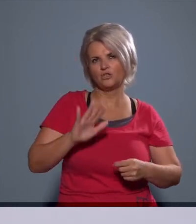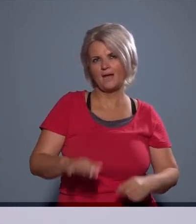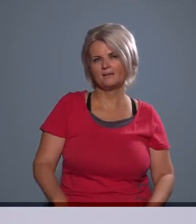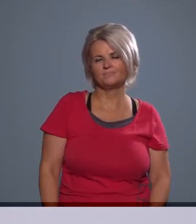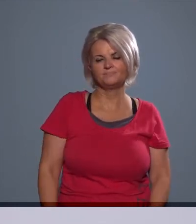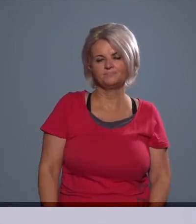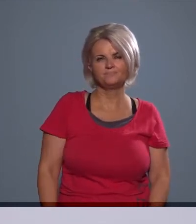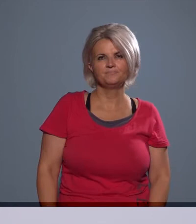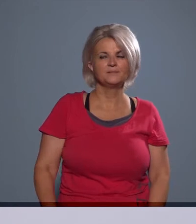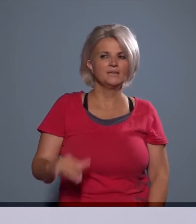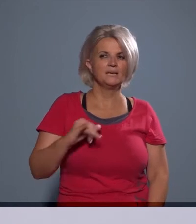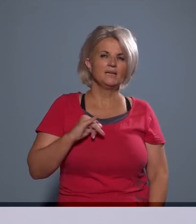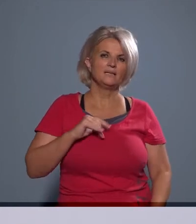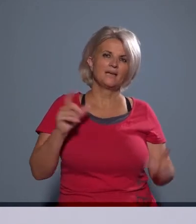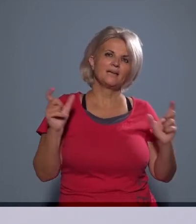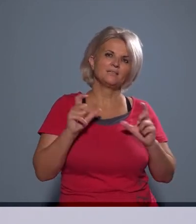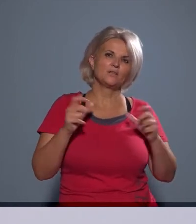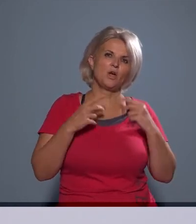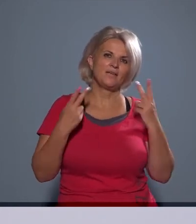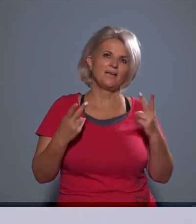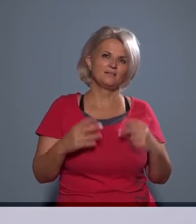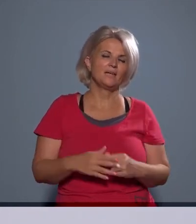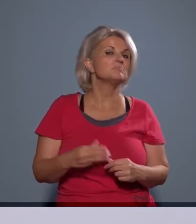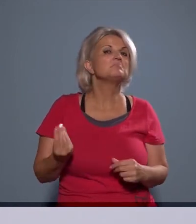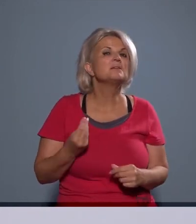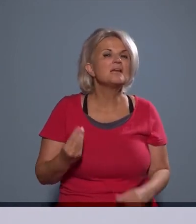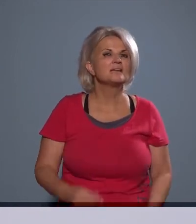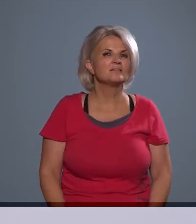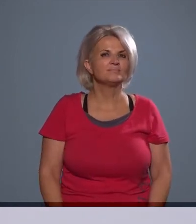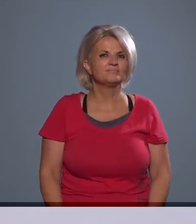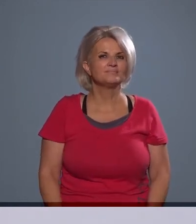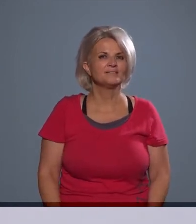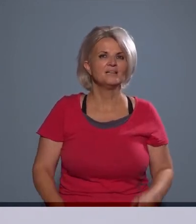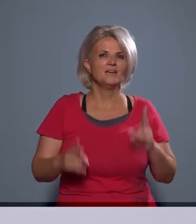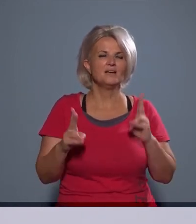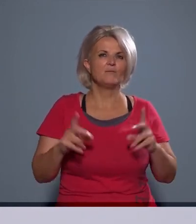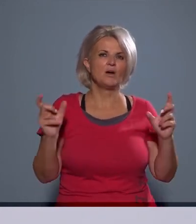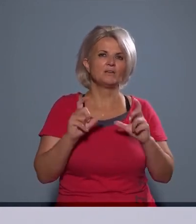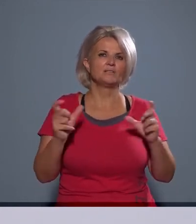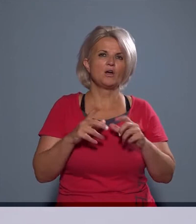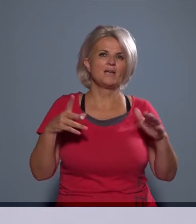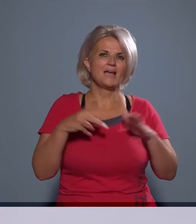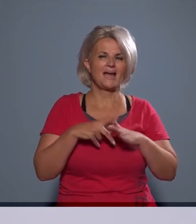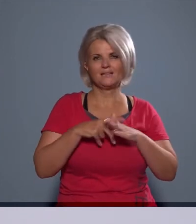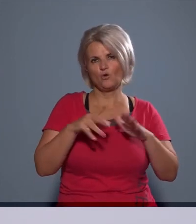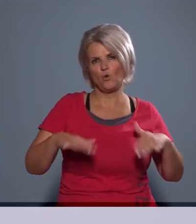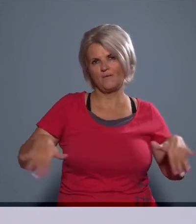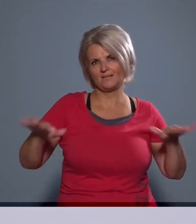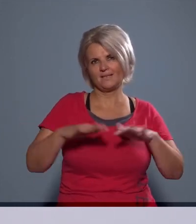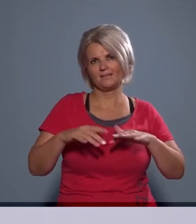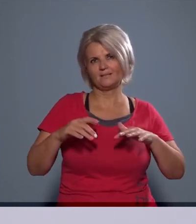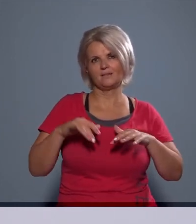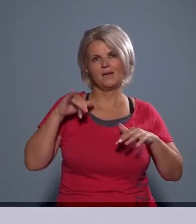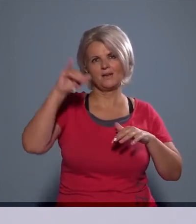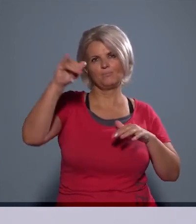érdekesek ezek a zajértékek egyébként, hogy létezik egy úgynevezett zajgátló védővezete a repülőtérnek,